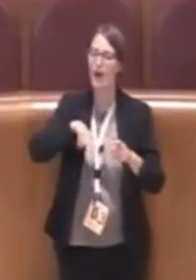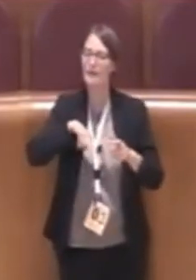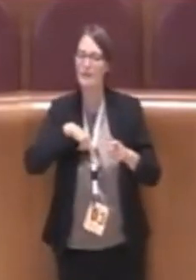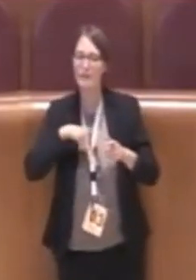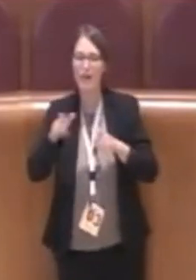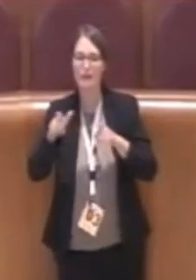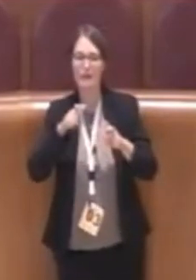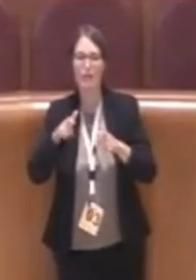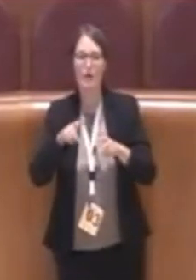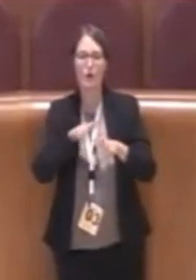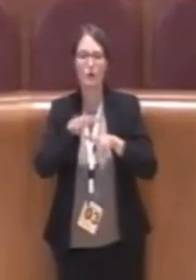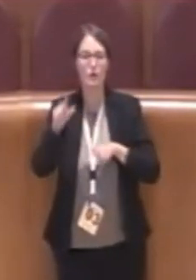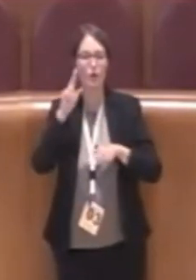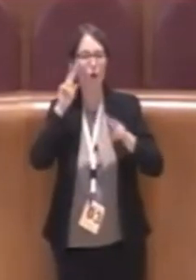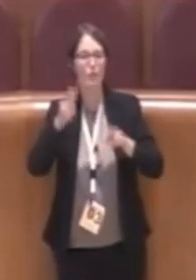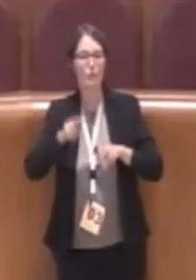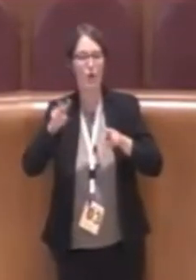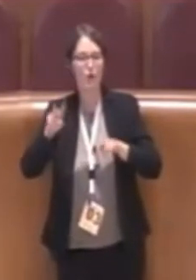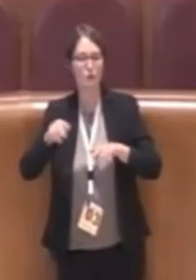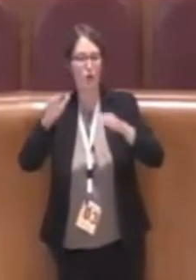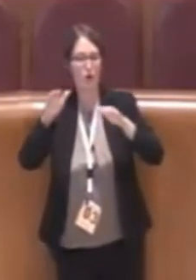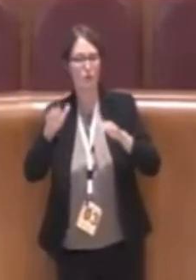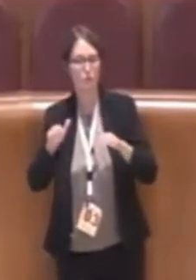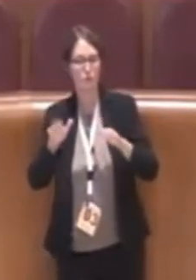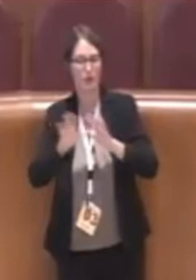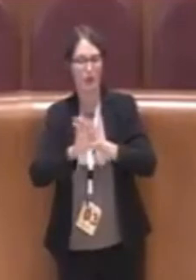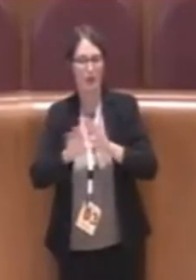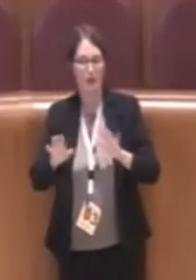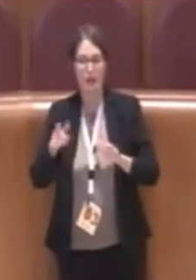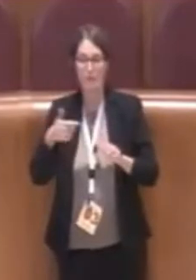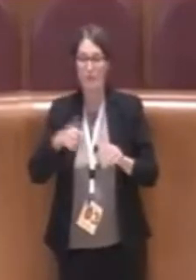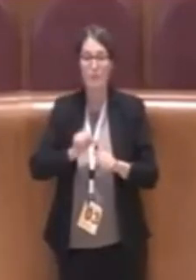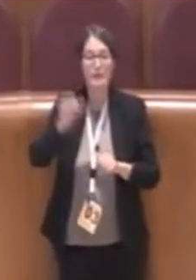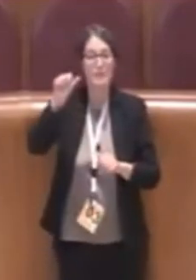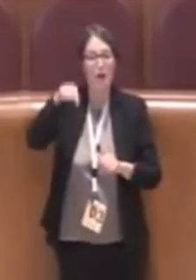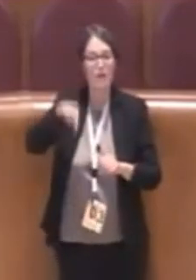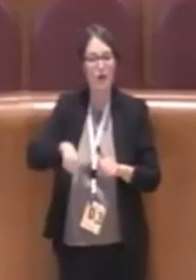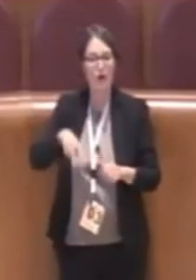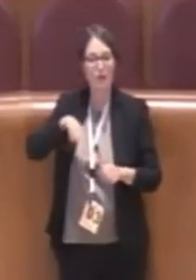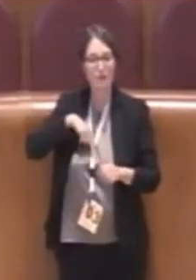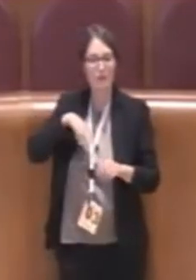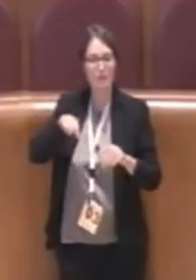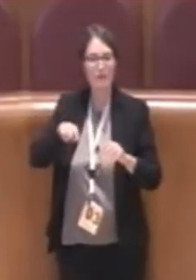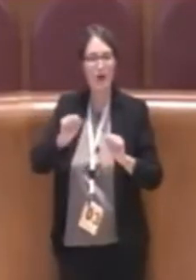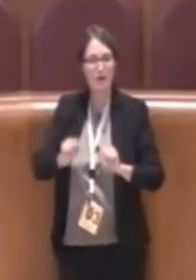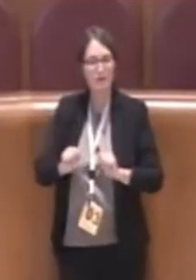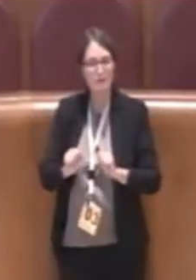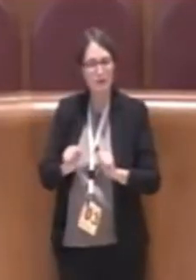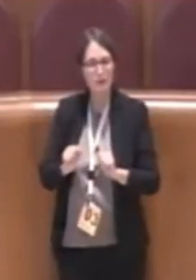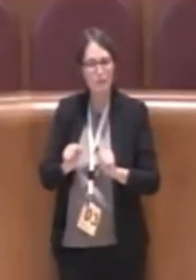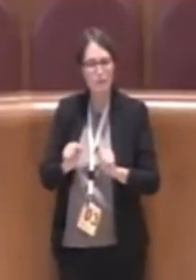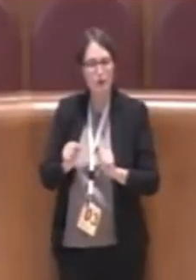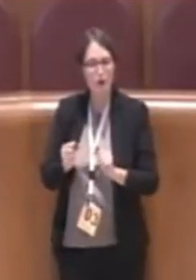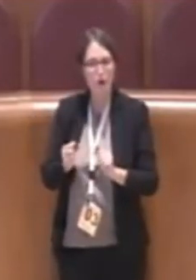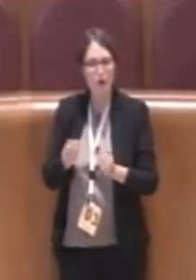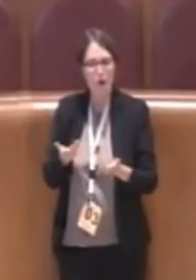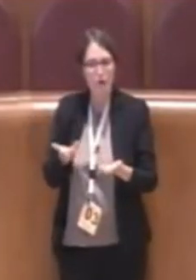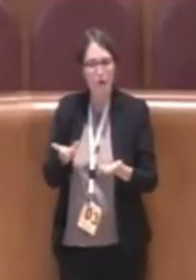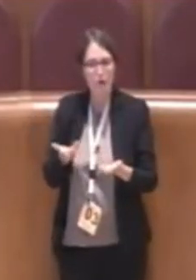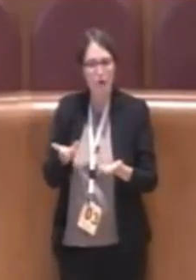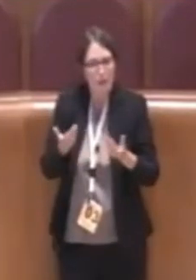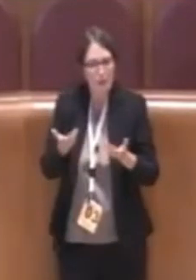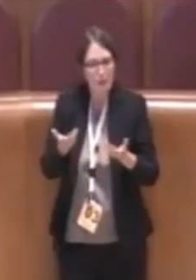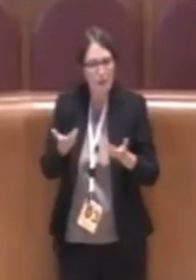affittano possono contribuire, chiaramente avendo in cambio della moneta urbanistica in questo caso, però possono